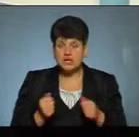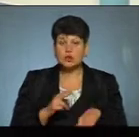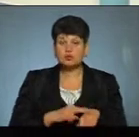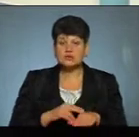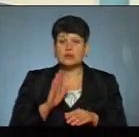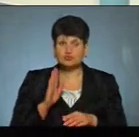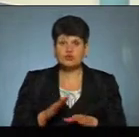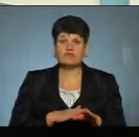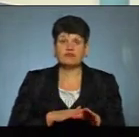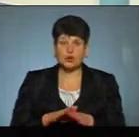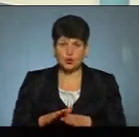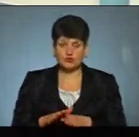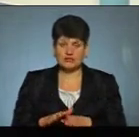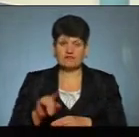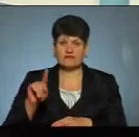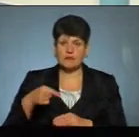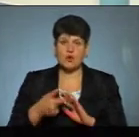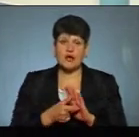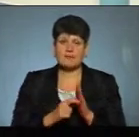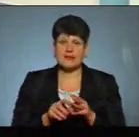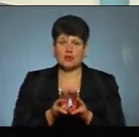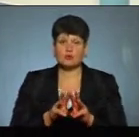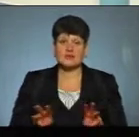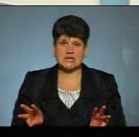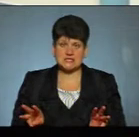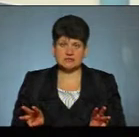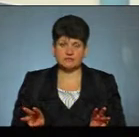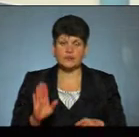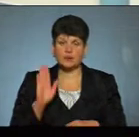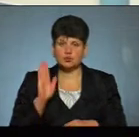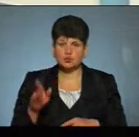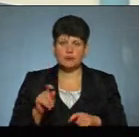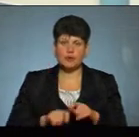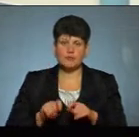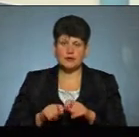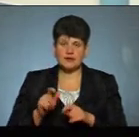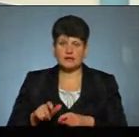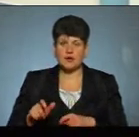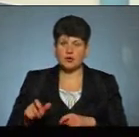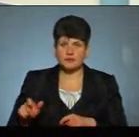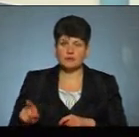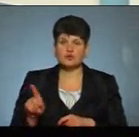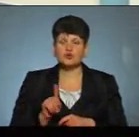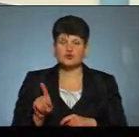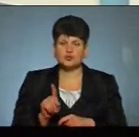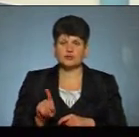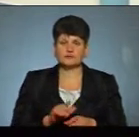виконувати вимоги Кабінету міністрів. Будемо перевіряти громадян щодо дотримання